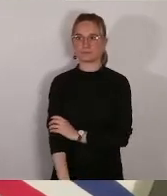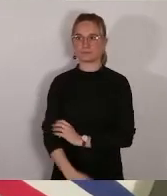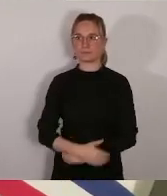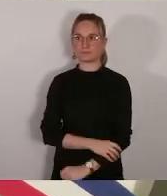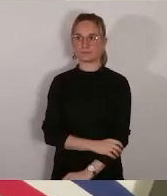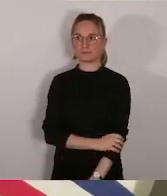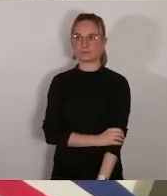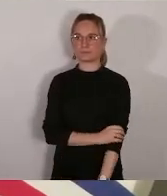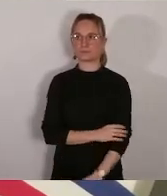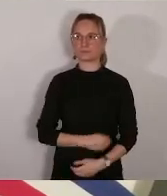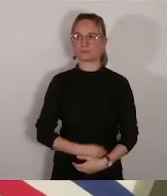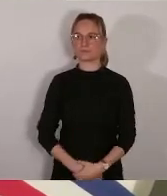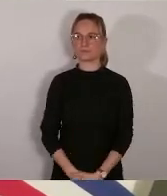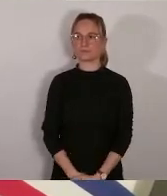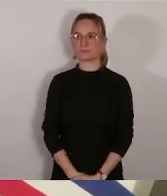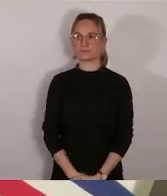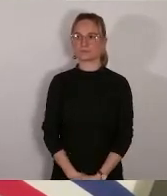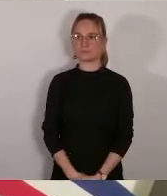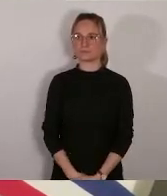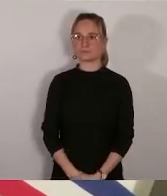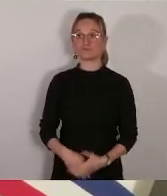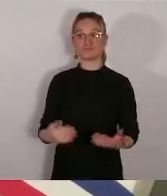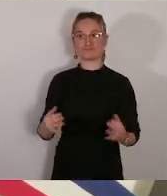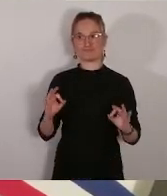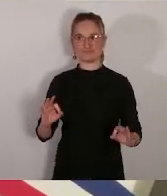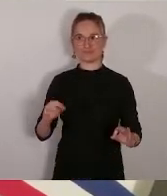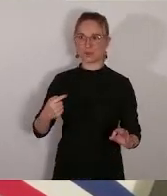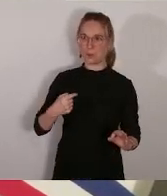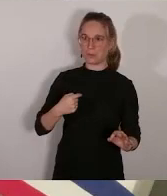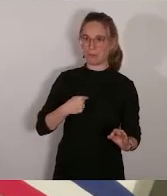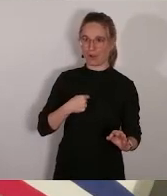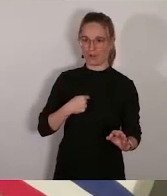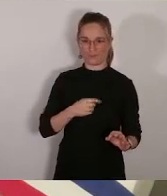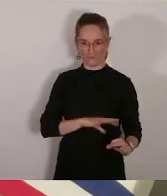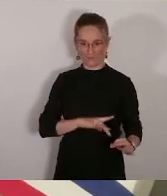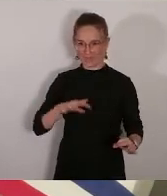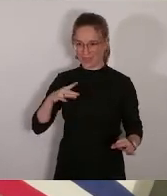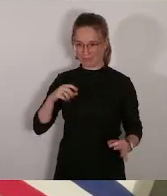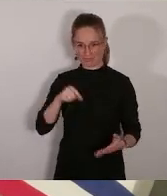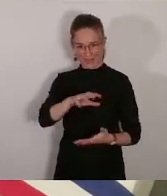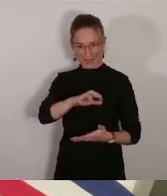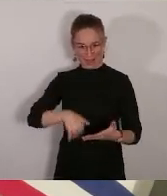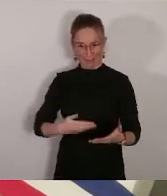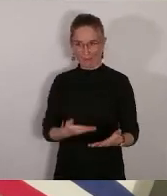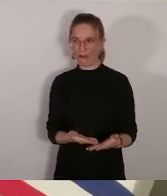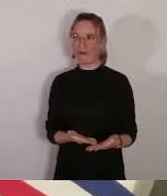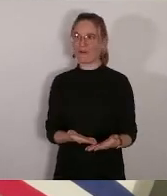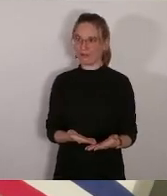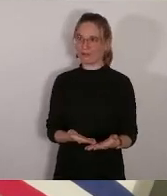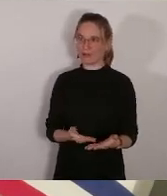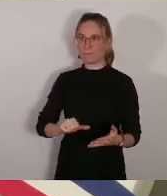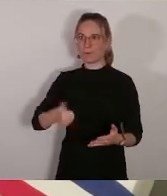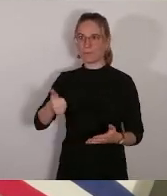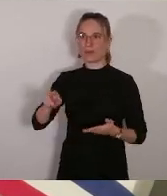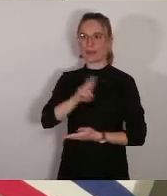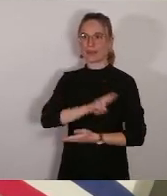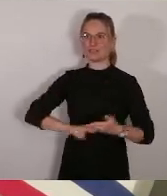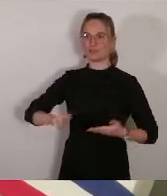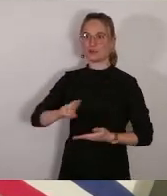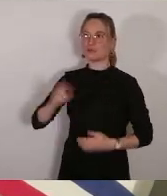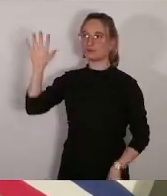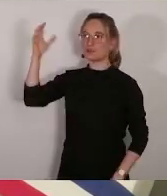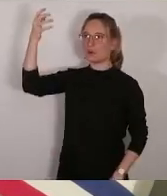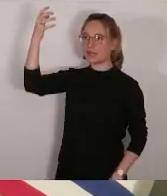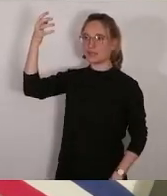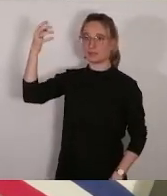En tout cas, moi je suis très fière de ce rapport. Voilà, et que dans la première région solaire de France, Marseille se lance